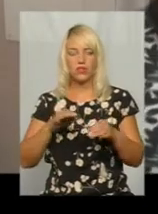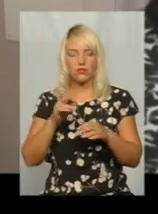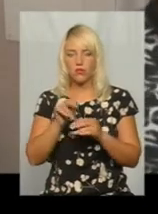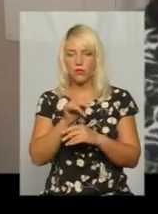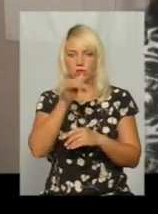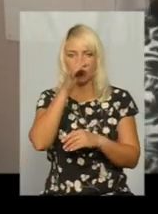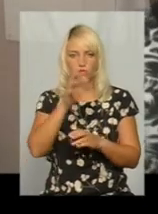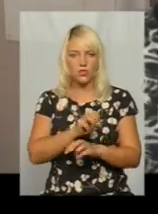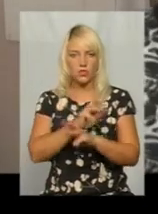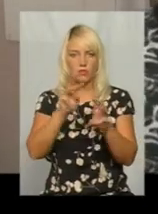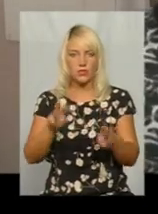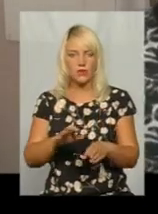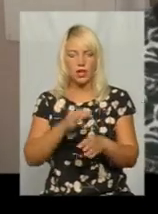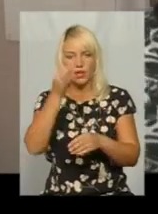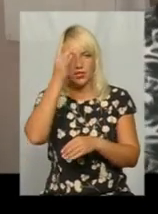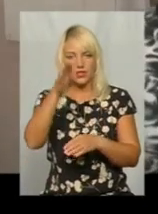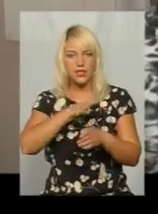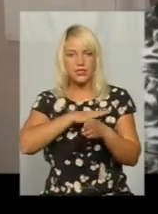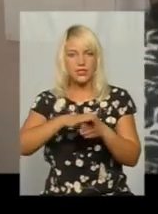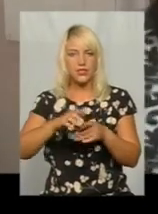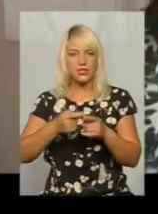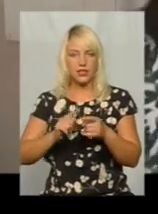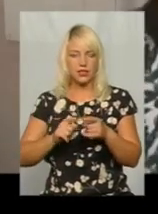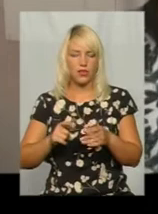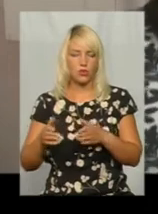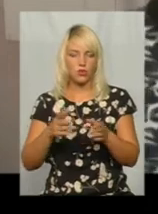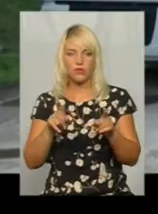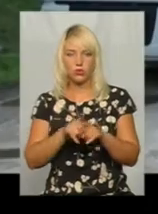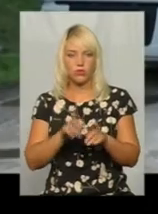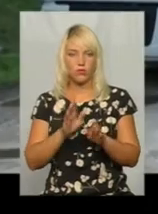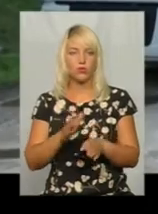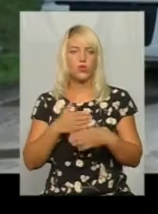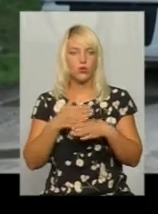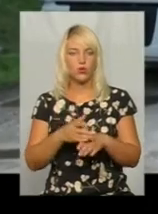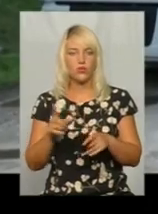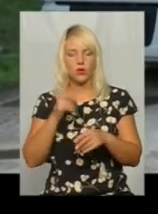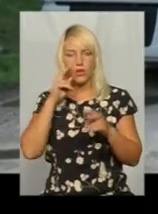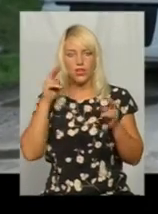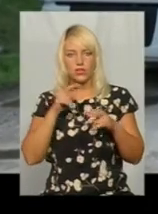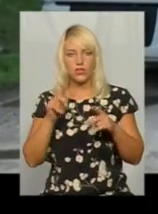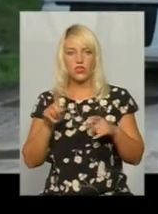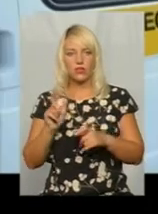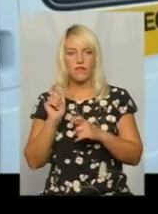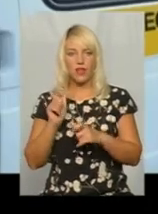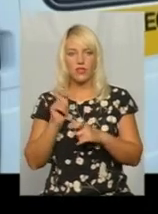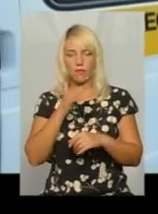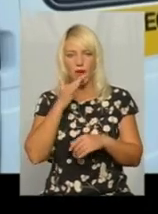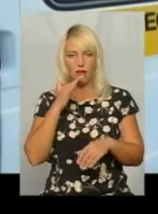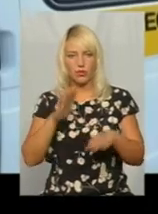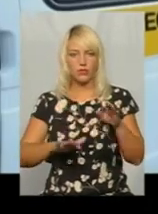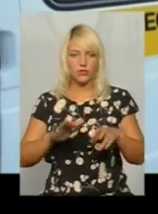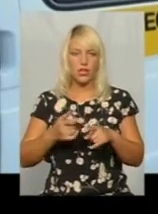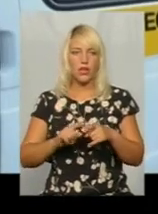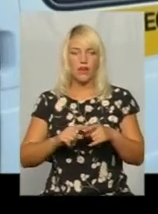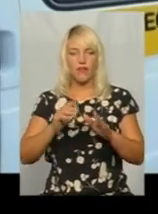можемо забезпечити цілісність дальної дороги. Вона буде все одно руйнуватися. Аби пересвідчити, що вантажівки перевантажені, селяни викликали